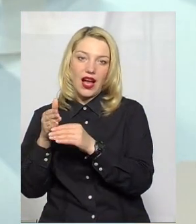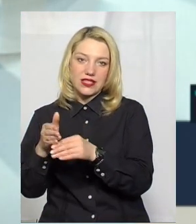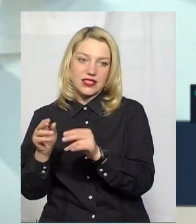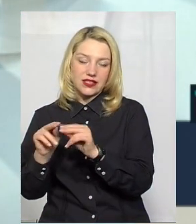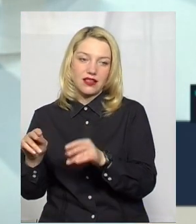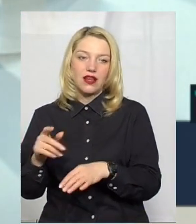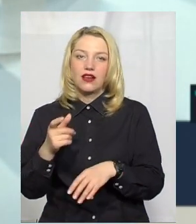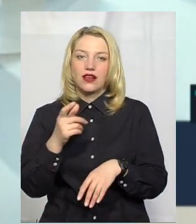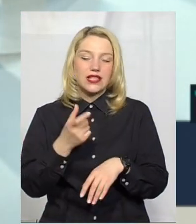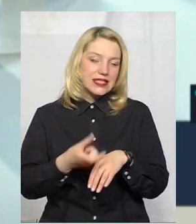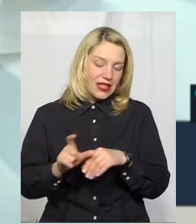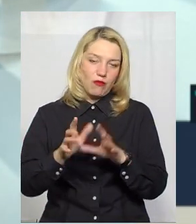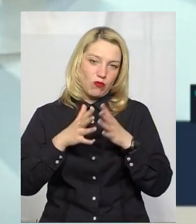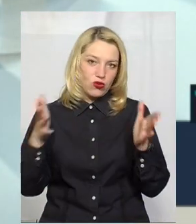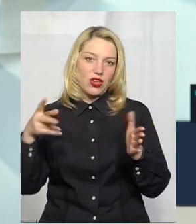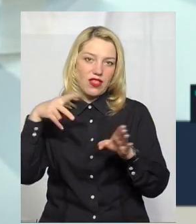батьках.